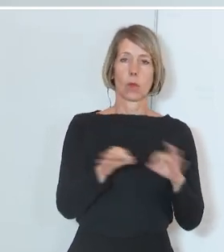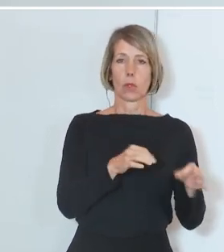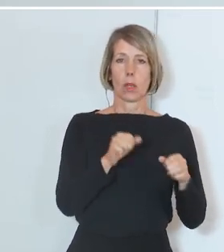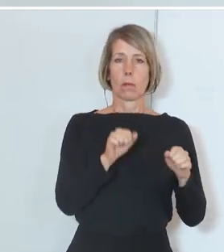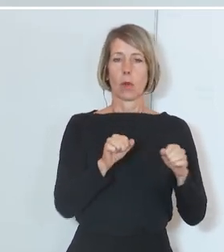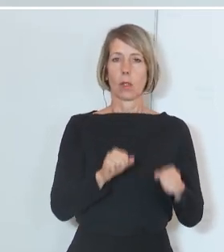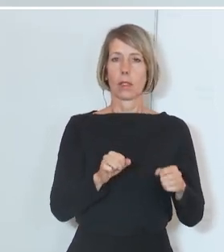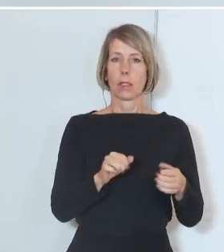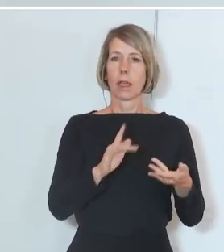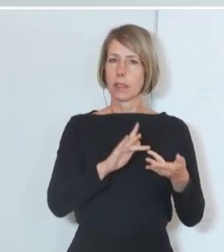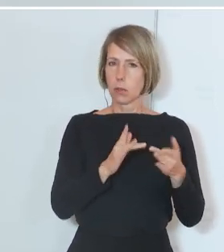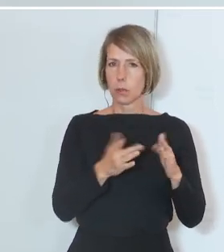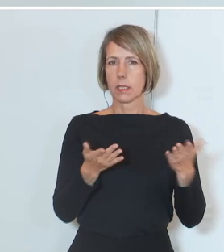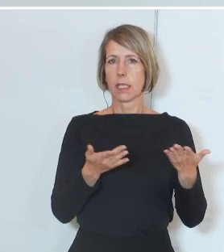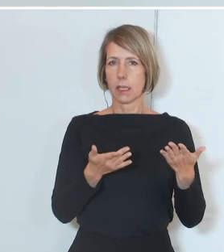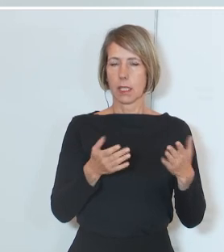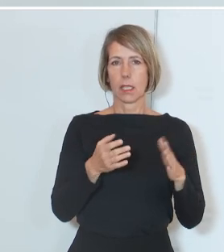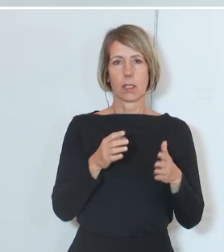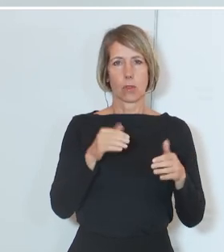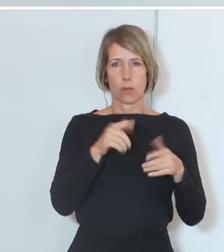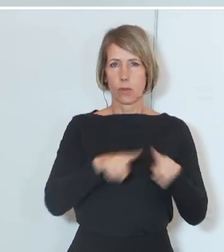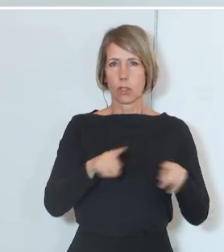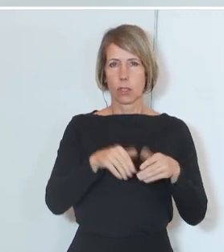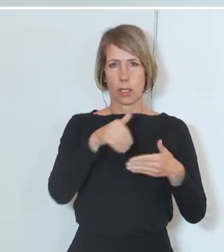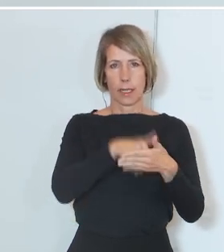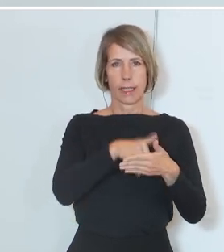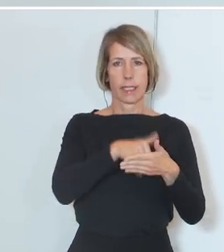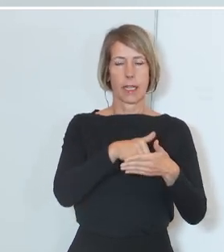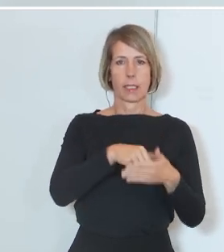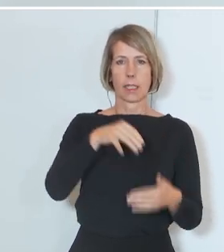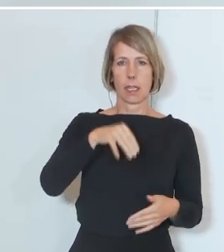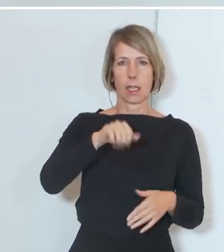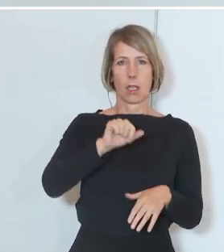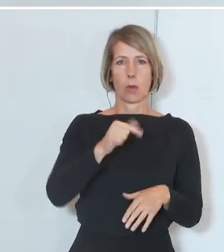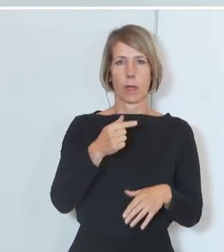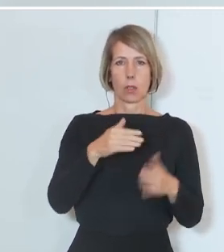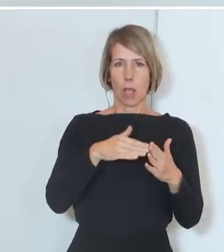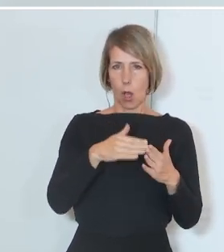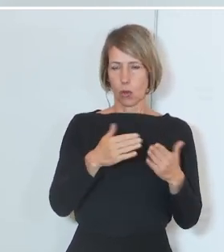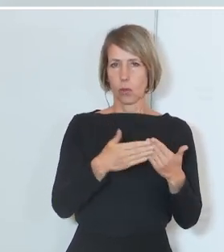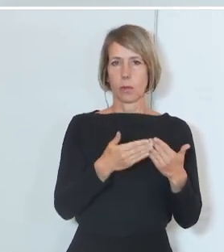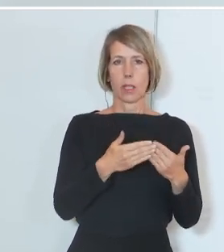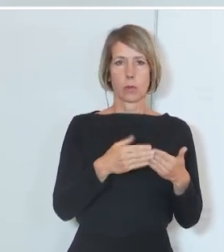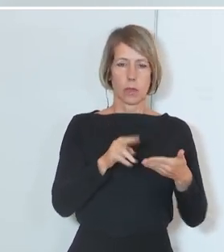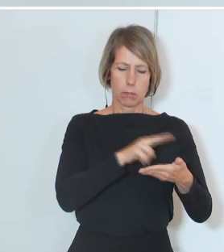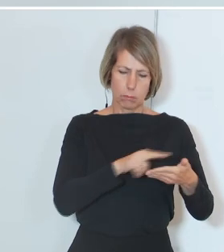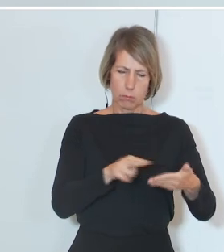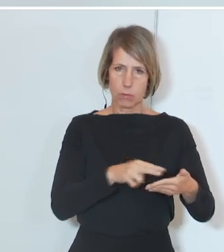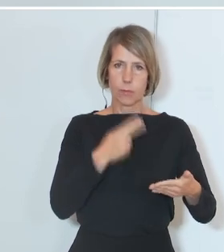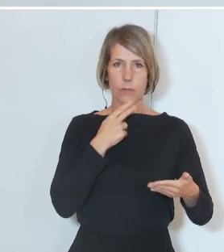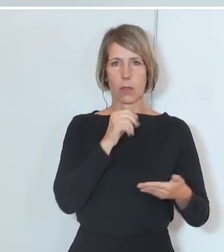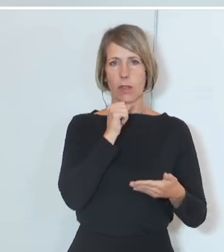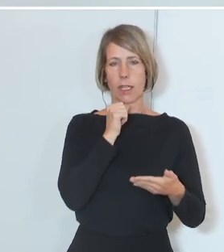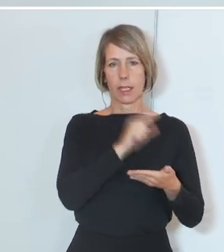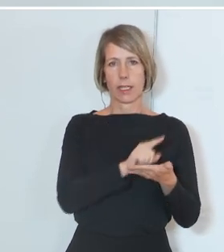interaktiv auch Inhalte etwa zu Mauthausen abzurufen, für diejenigen, die nicht die Zeit haben, eine Klassenfahrt